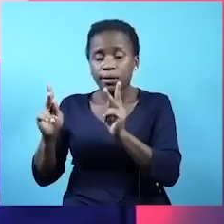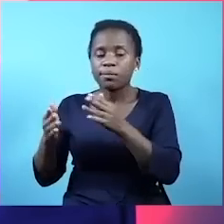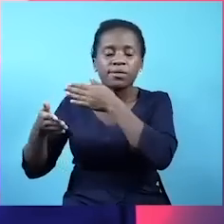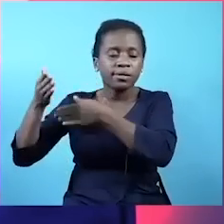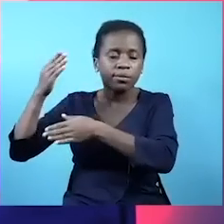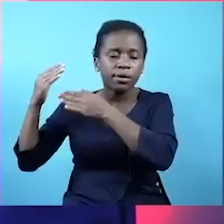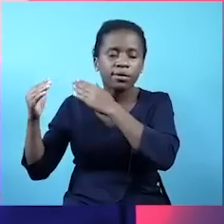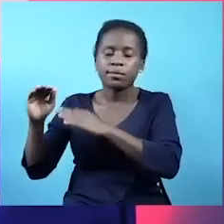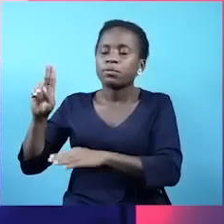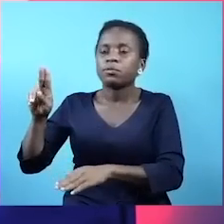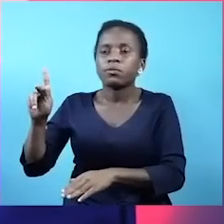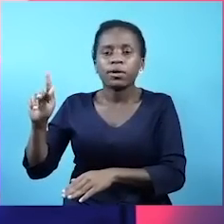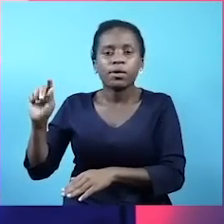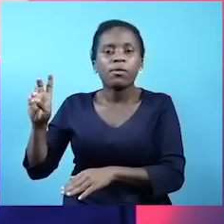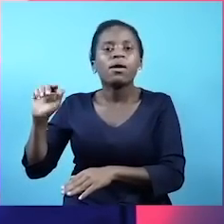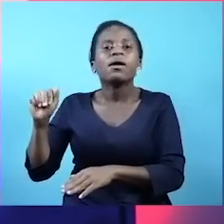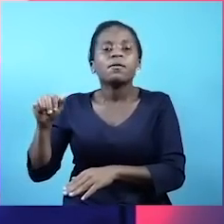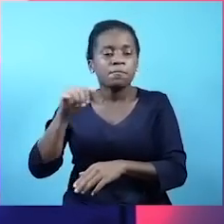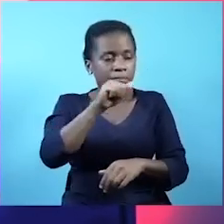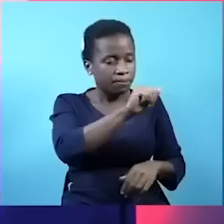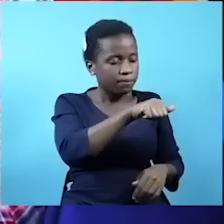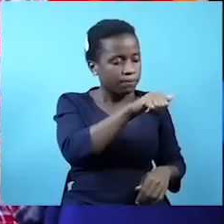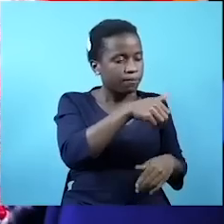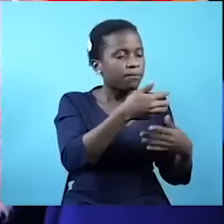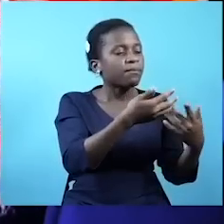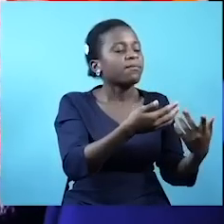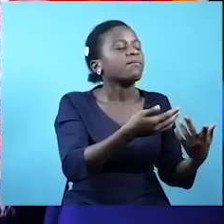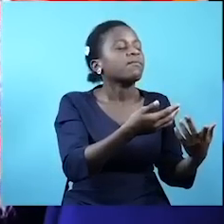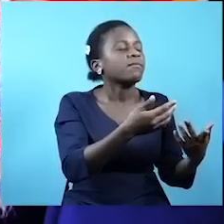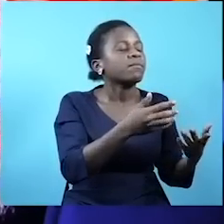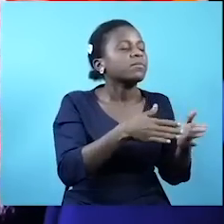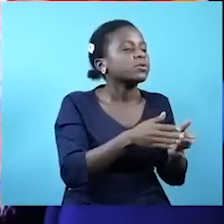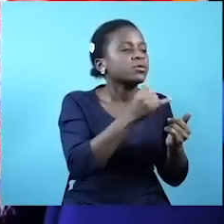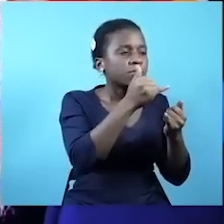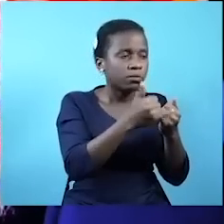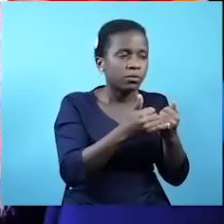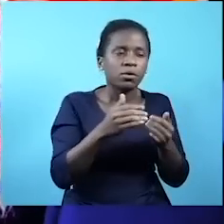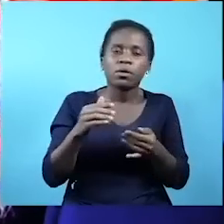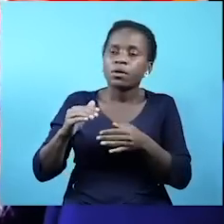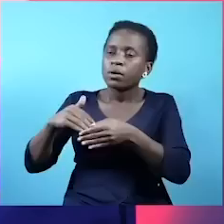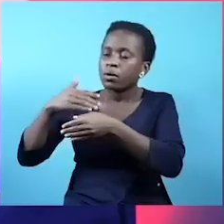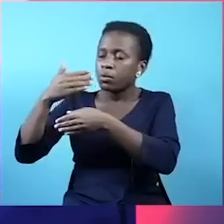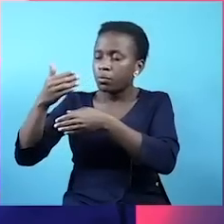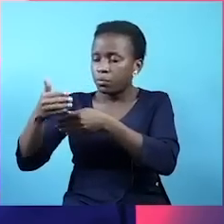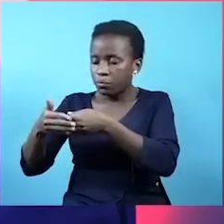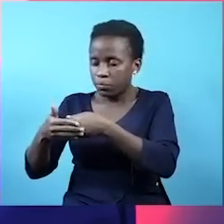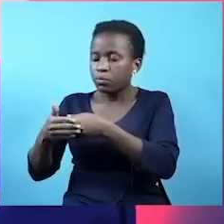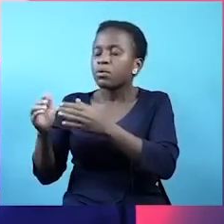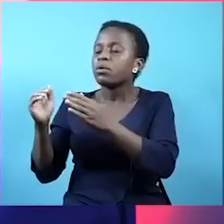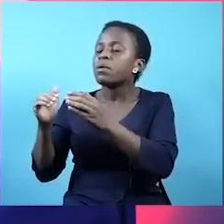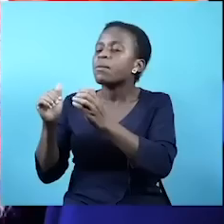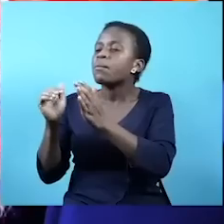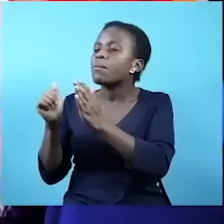Na ndiyo mana ile katiba ikufanikio. Tuliona dhahama mbao ingekuja kutuletea. Kuna wanaona kwa mba pengine kurudi kwa nyilo bunge ni kupoteza feather za wananchi tu.